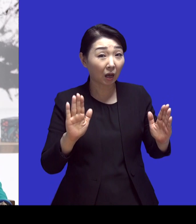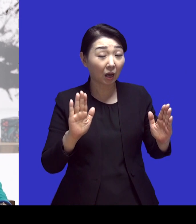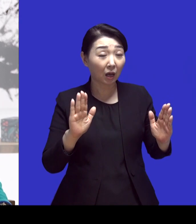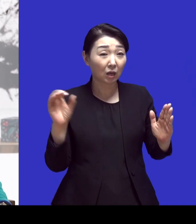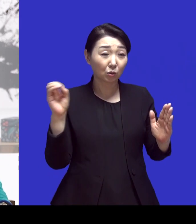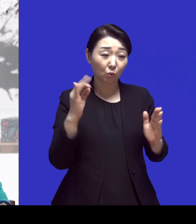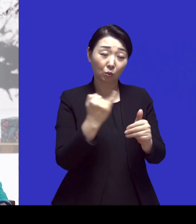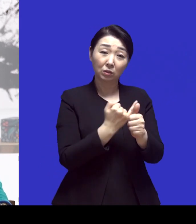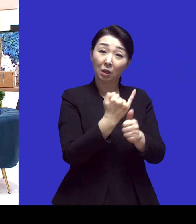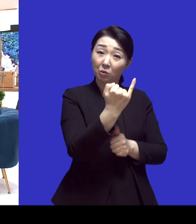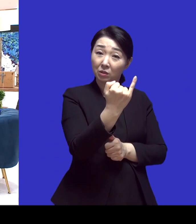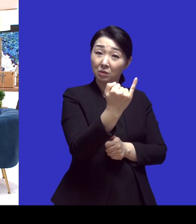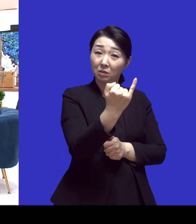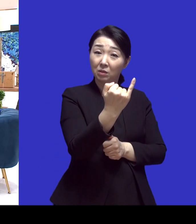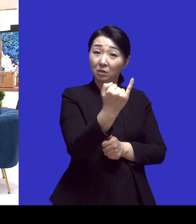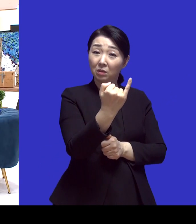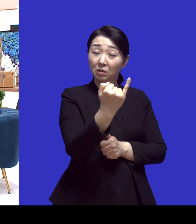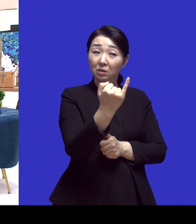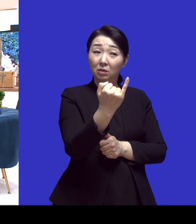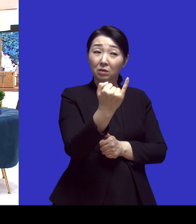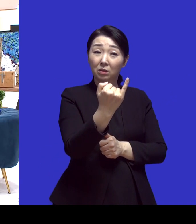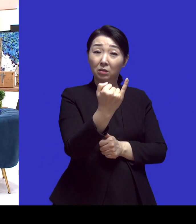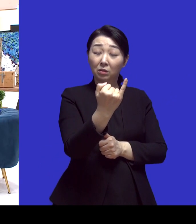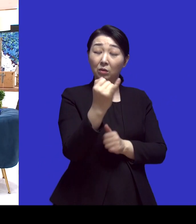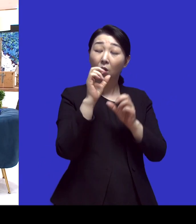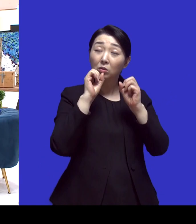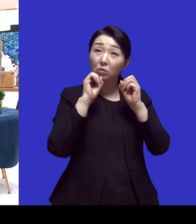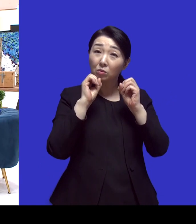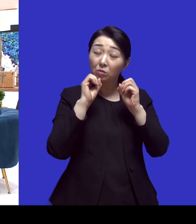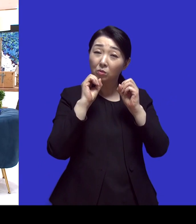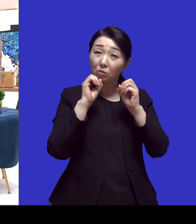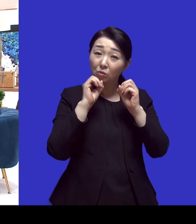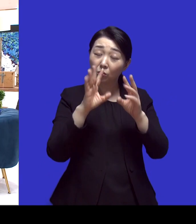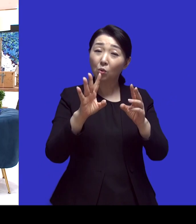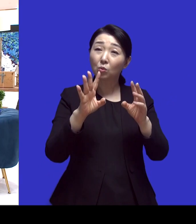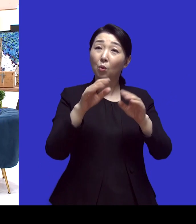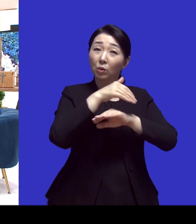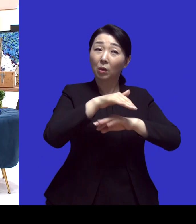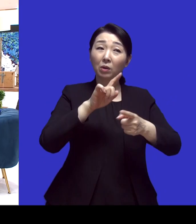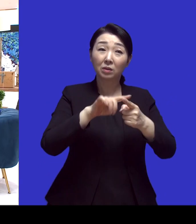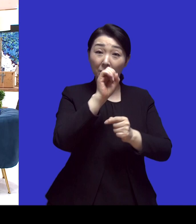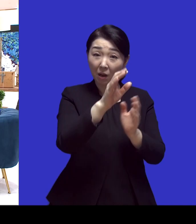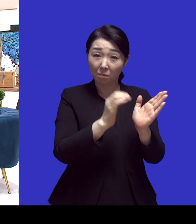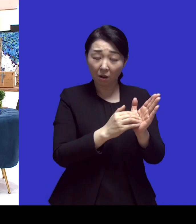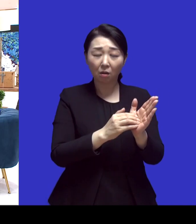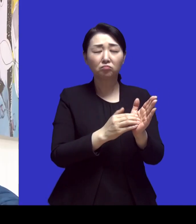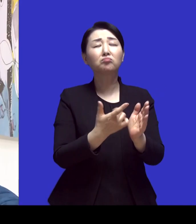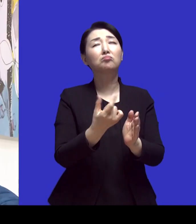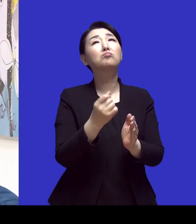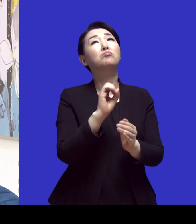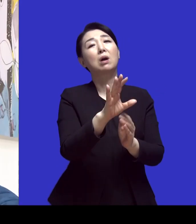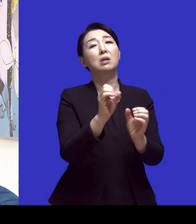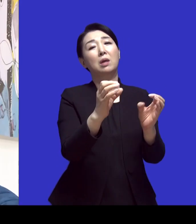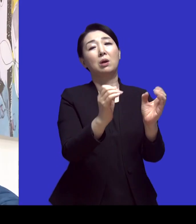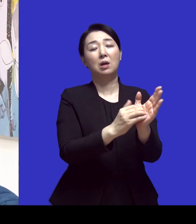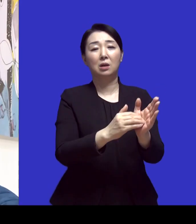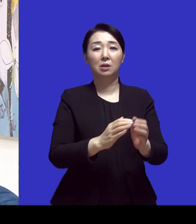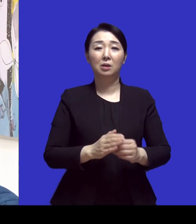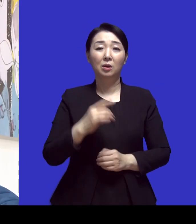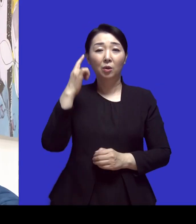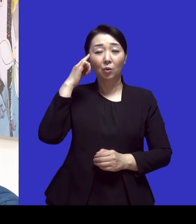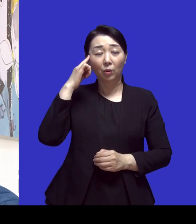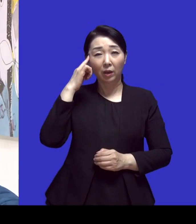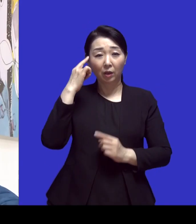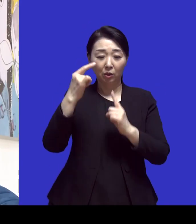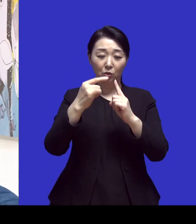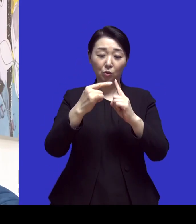하고 사모님 같은 경우는 그런 계획이 있음을 말씀을 했습니까 아 그럼요 예 제가 이제 그 첫날 교회